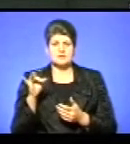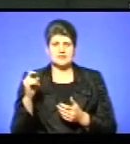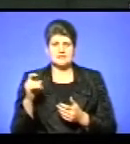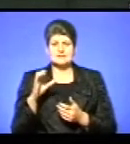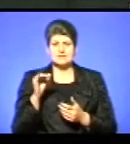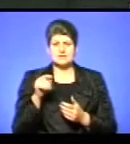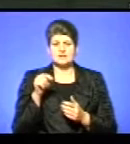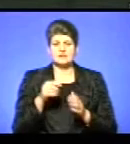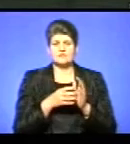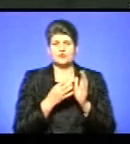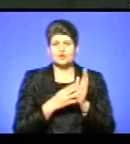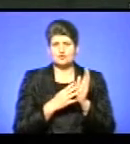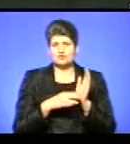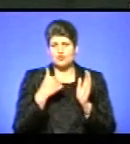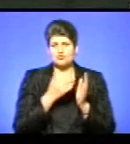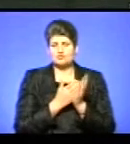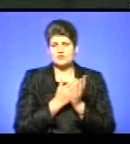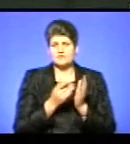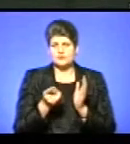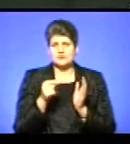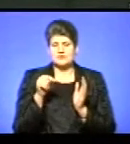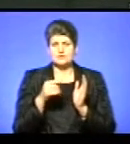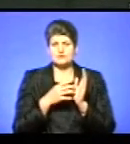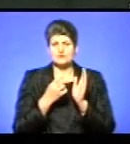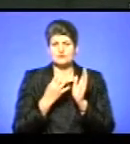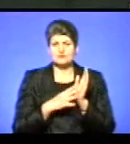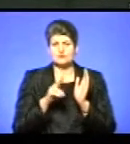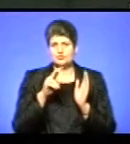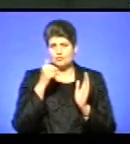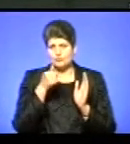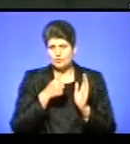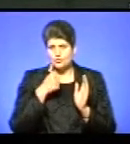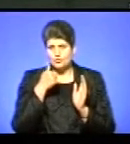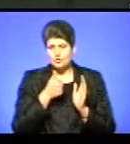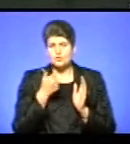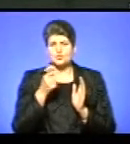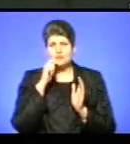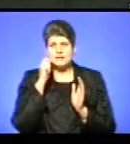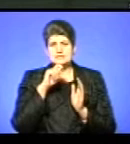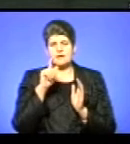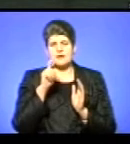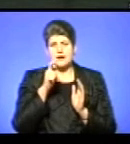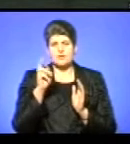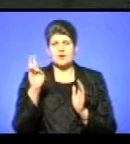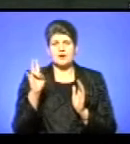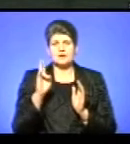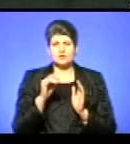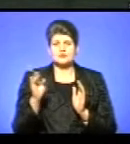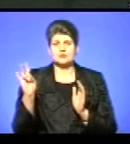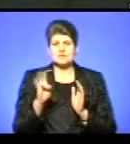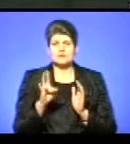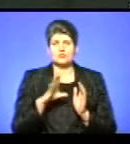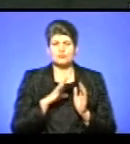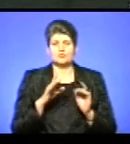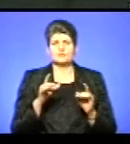року він служив у Тернополі. У 1992-му на синоді єпископів Української греко-католицької церкви було ухвалено